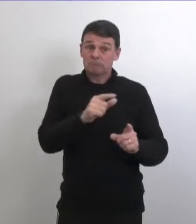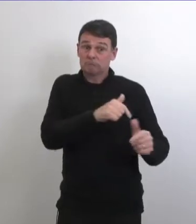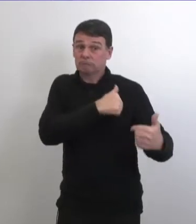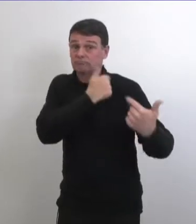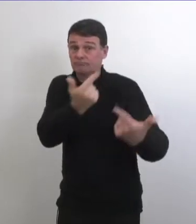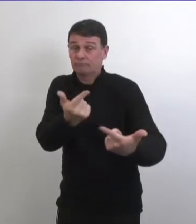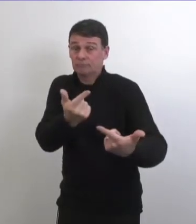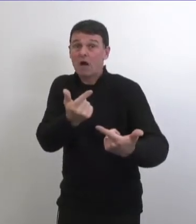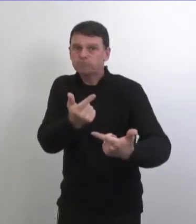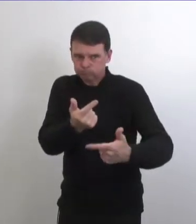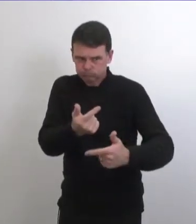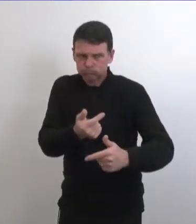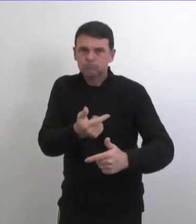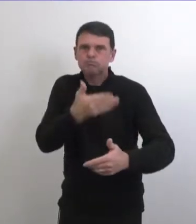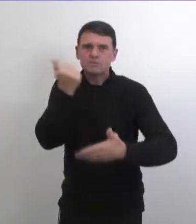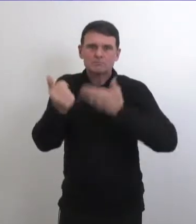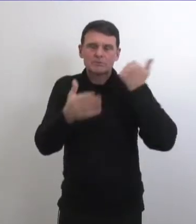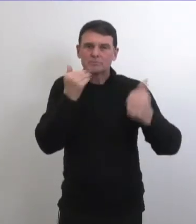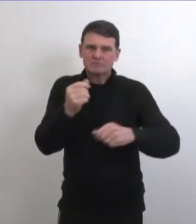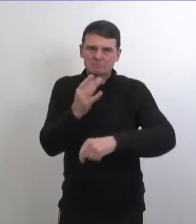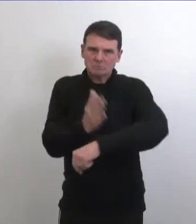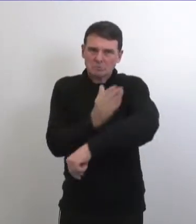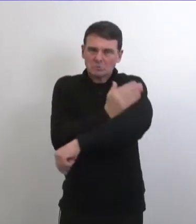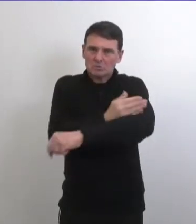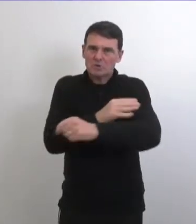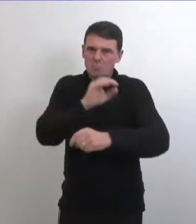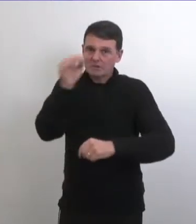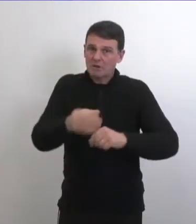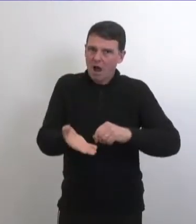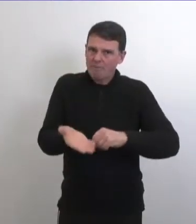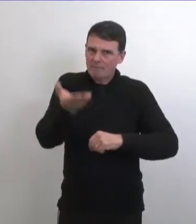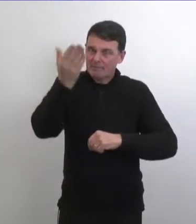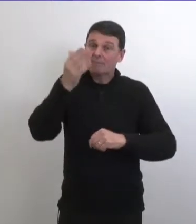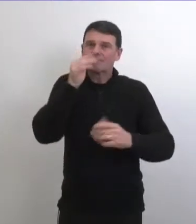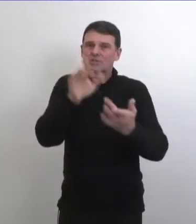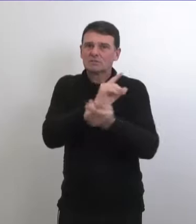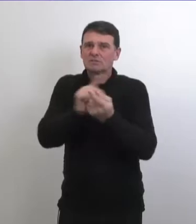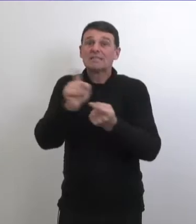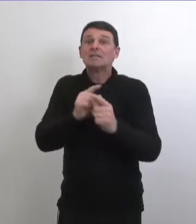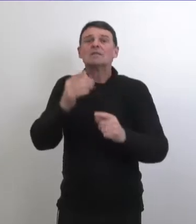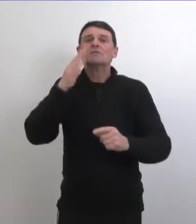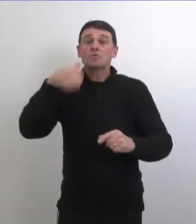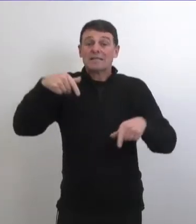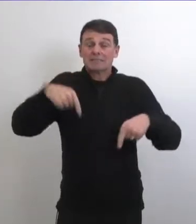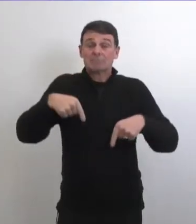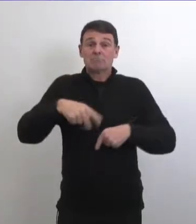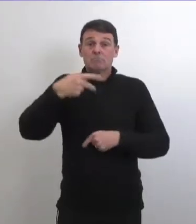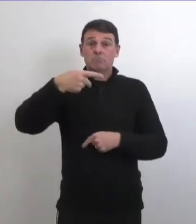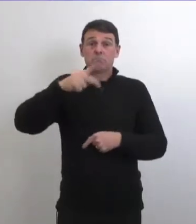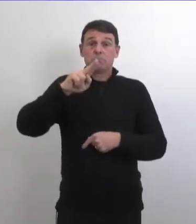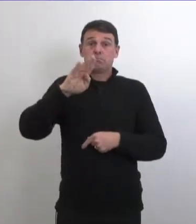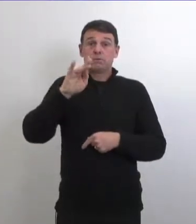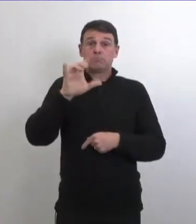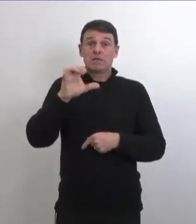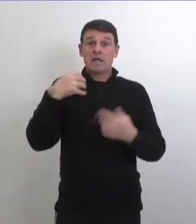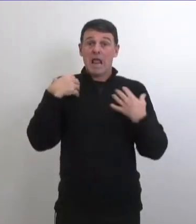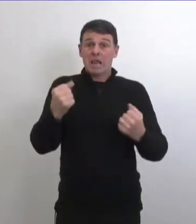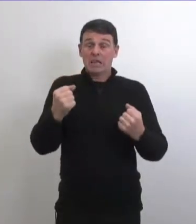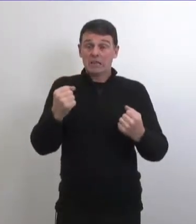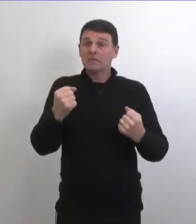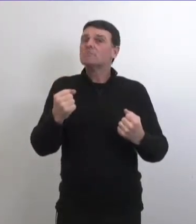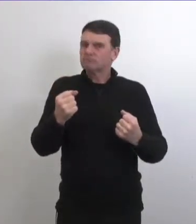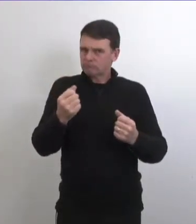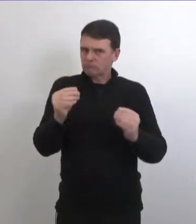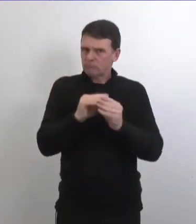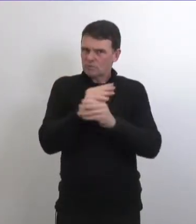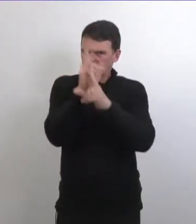rejoint en 24 heures et 95% des contacts en 48 heures donc comme vous voyez énormément de progrès beaucoup d'efforts concertés du point de vue